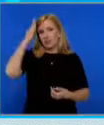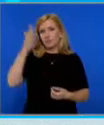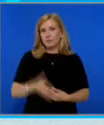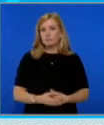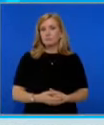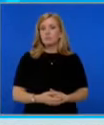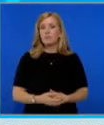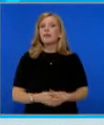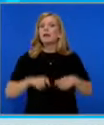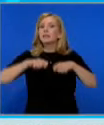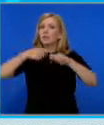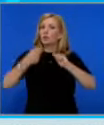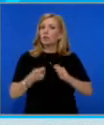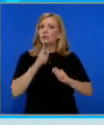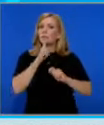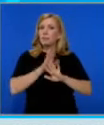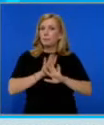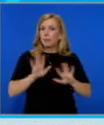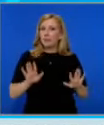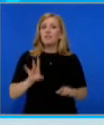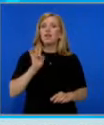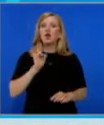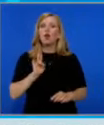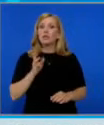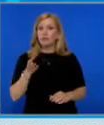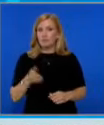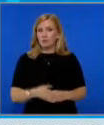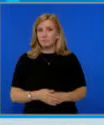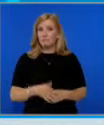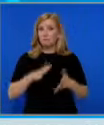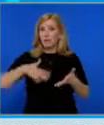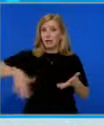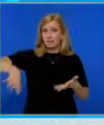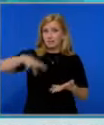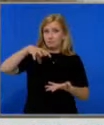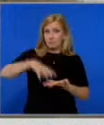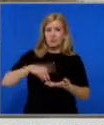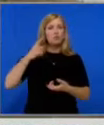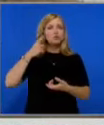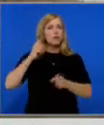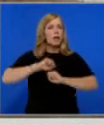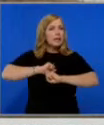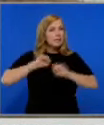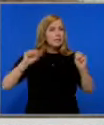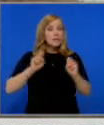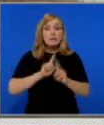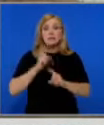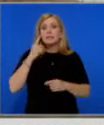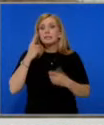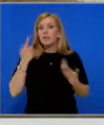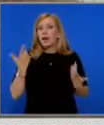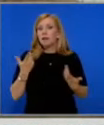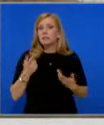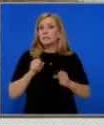Нарушено примирие в Нагорни Карабах. Рано тази сутри в главния град на областта са чути изстрели. Все още не е известно дали